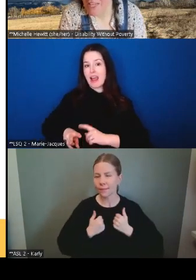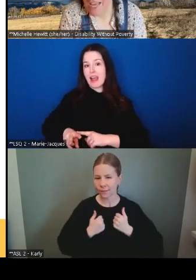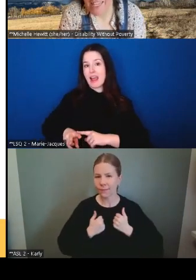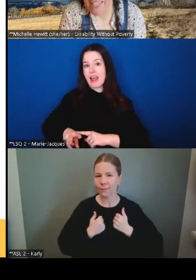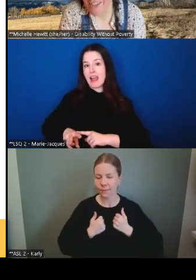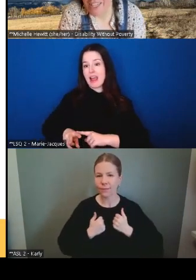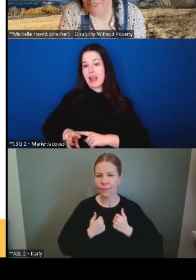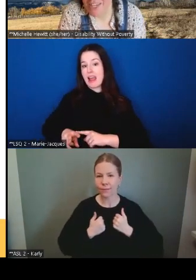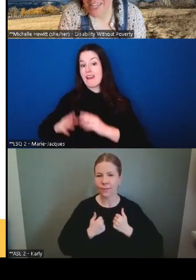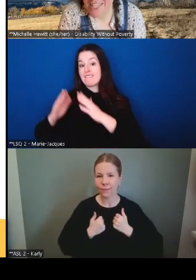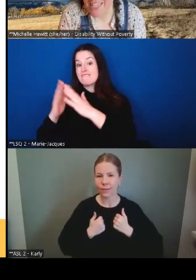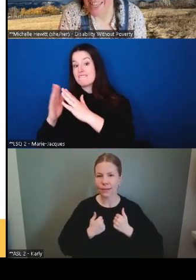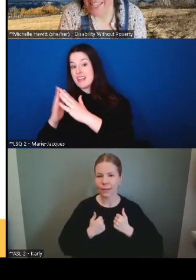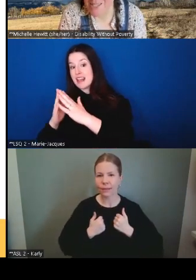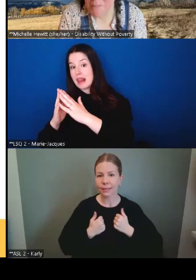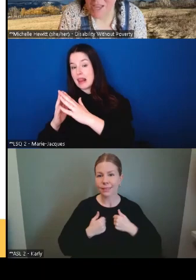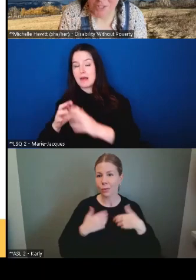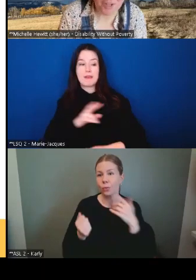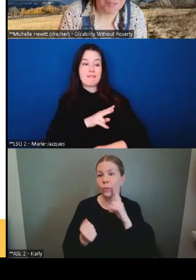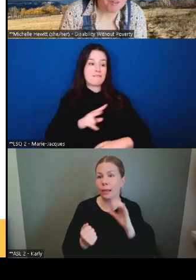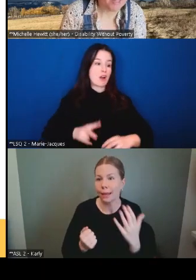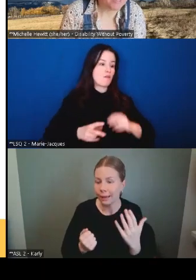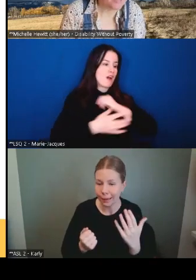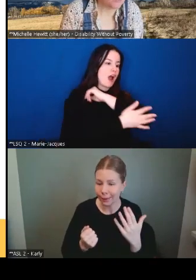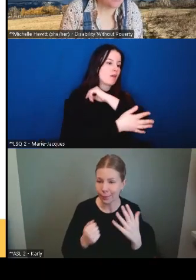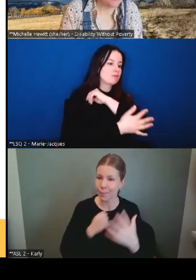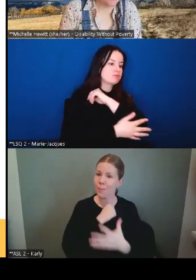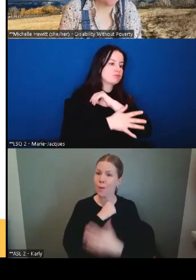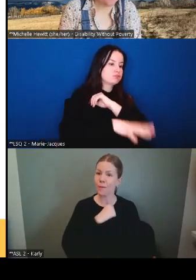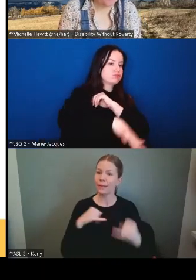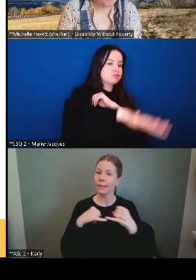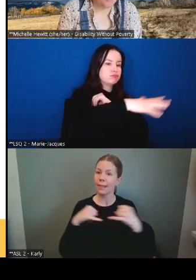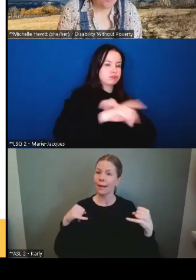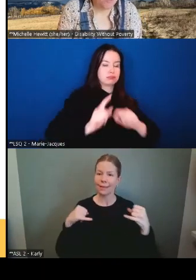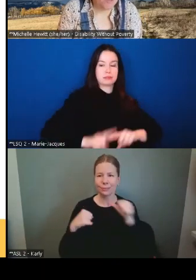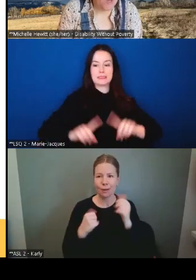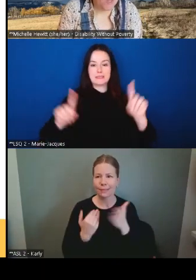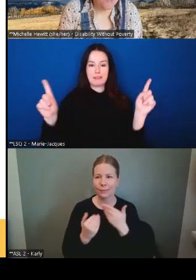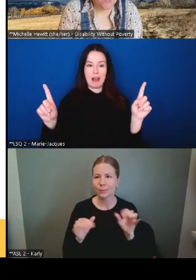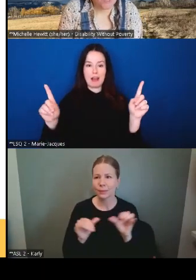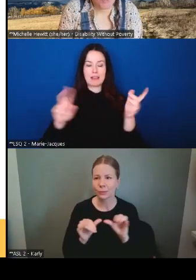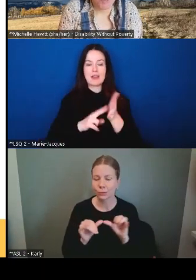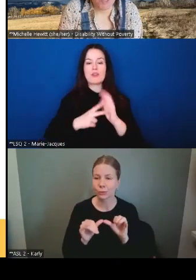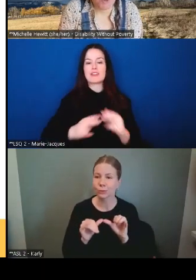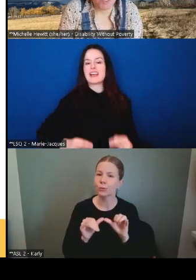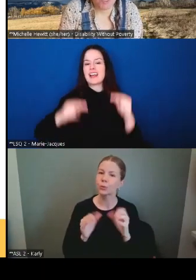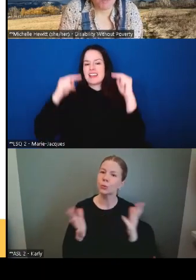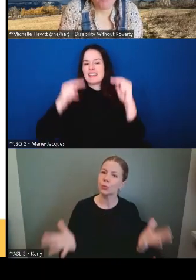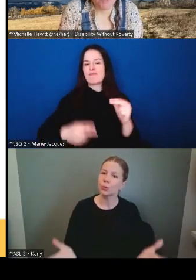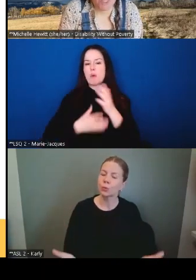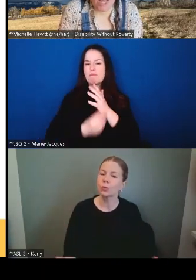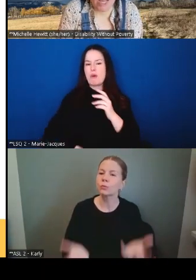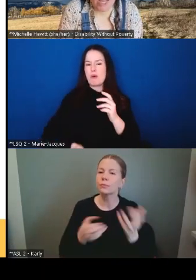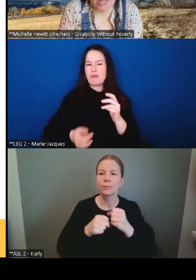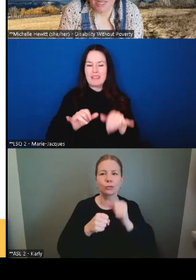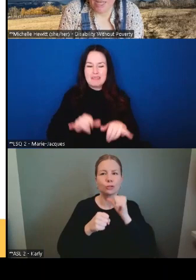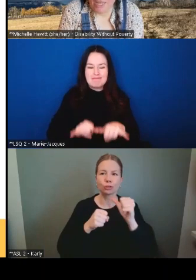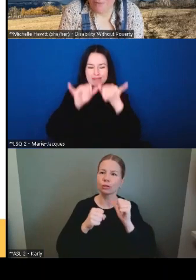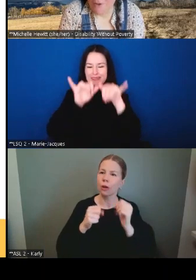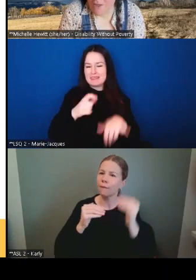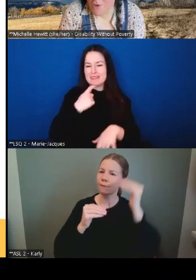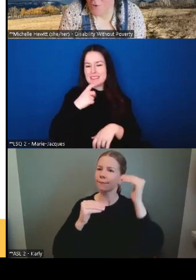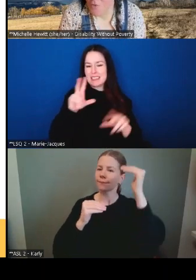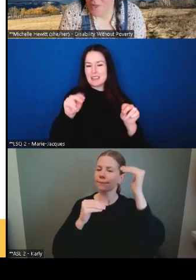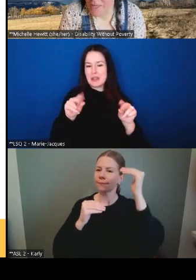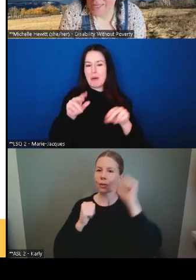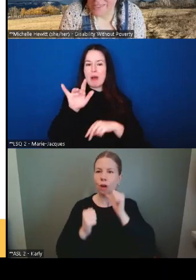urbaine est différente que les régions rurales. Et donc, quand on parle du seuil de la pauvreté, ce n pas une chose facile à mesurer parce que